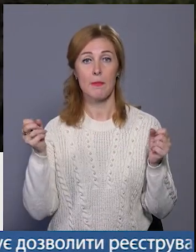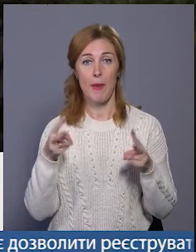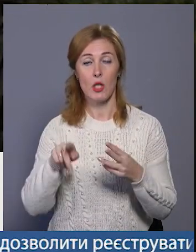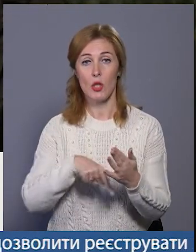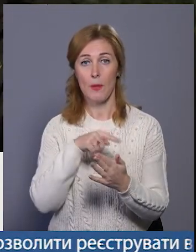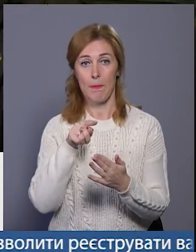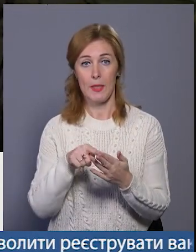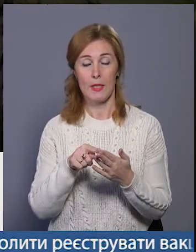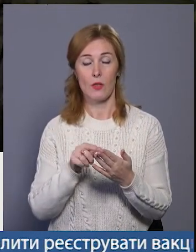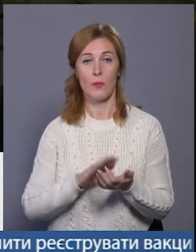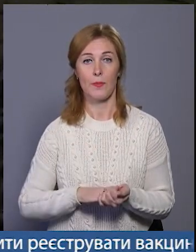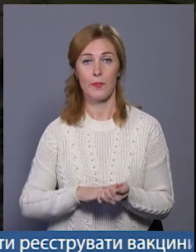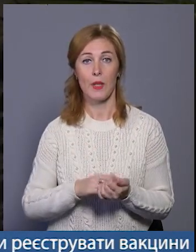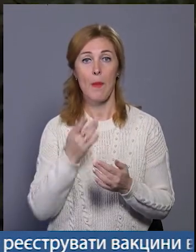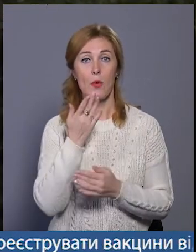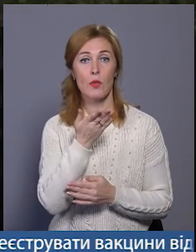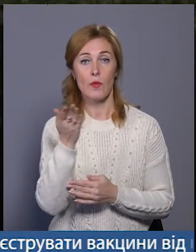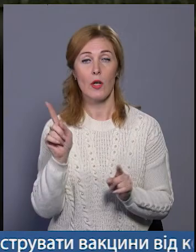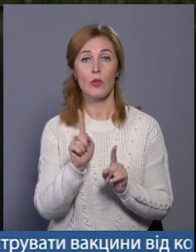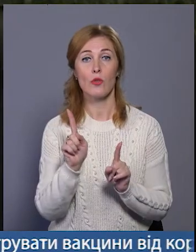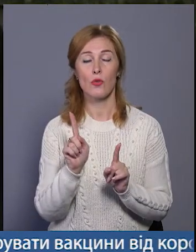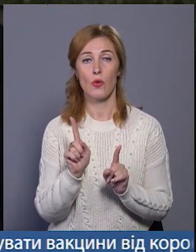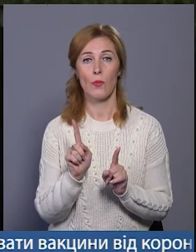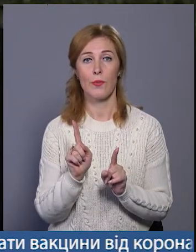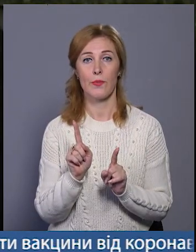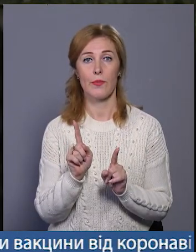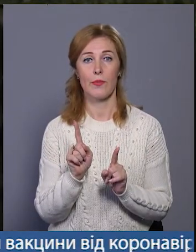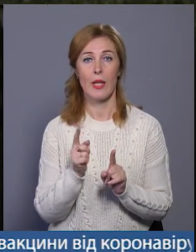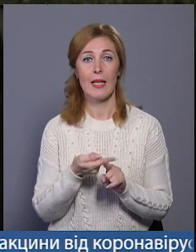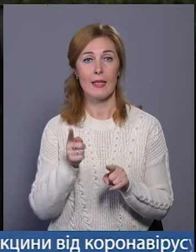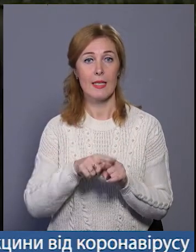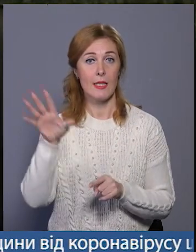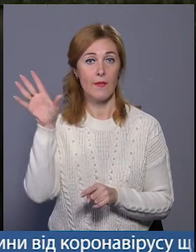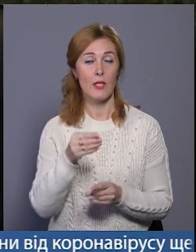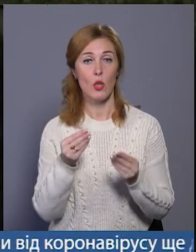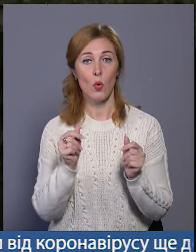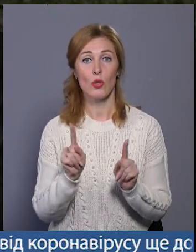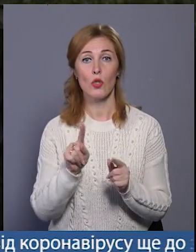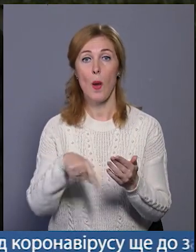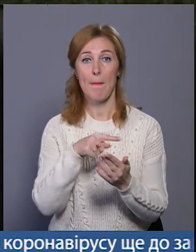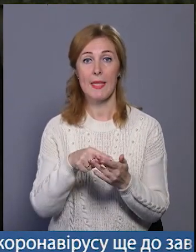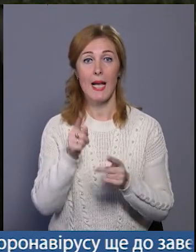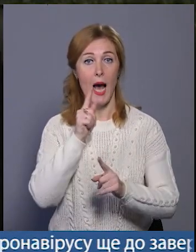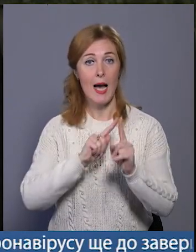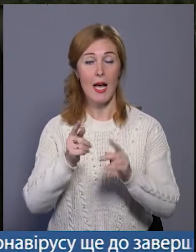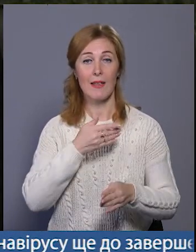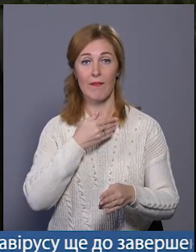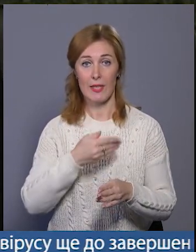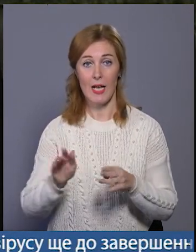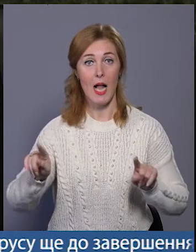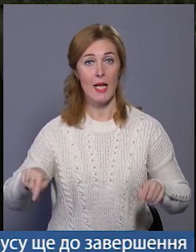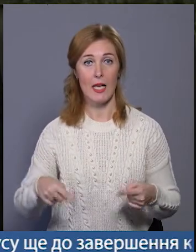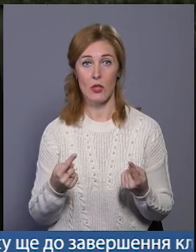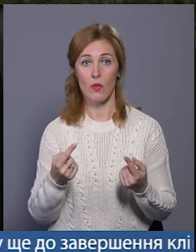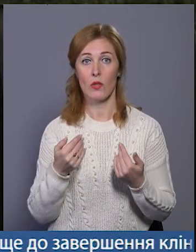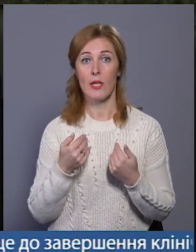Теж можна було б просто прозвітувати, що безпосередньо на ті всі кошти, які міська рада наділяла, реалізовано. І